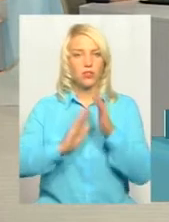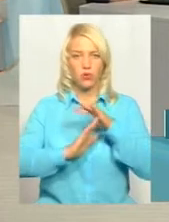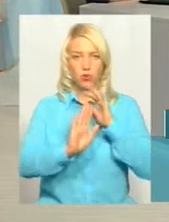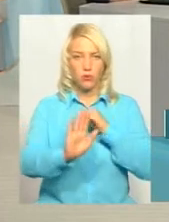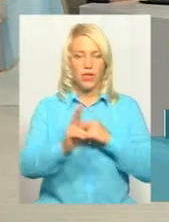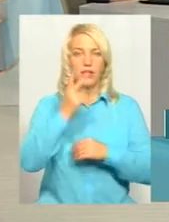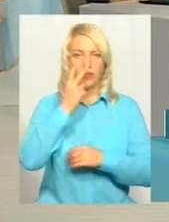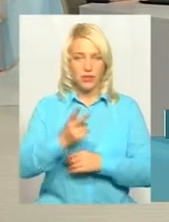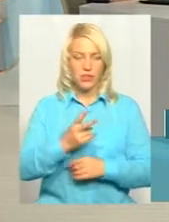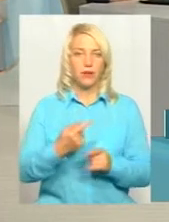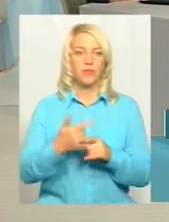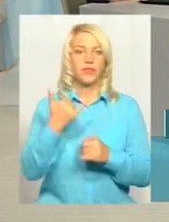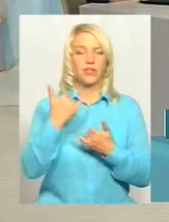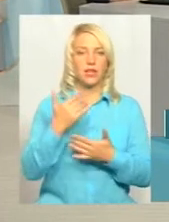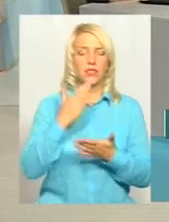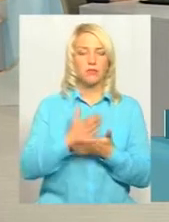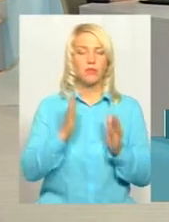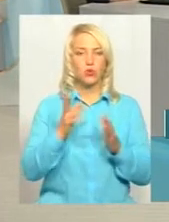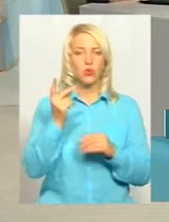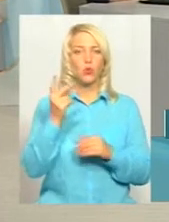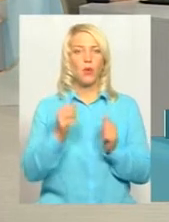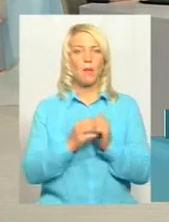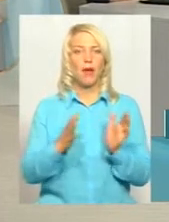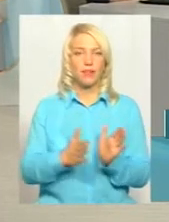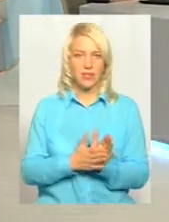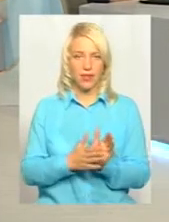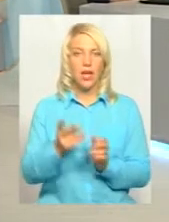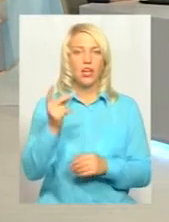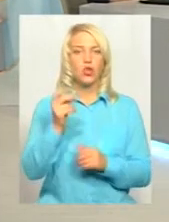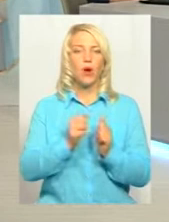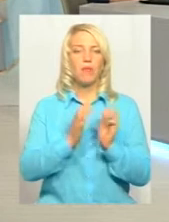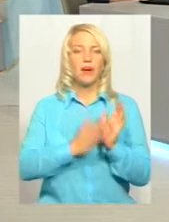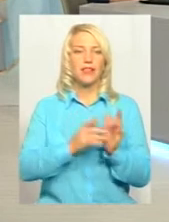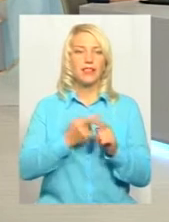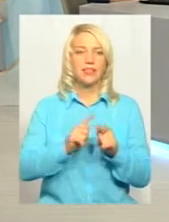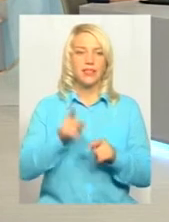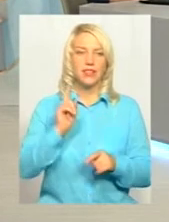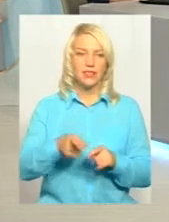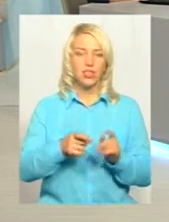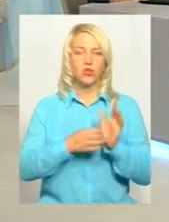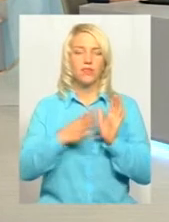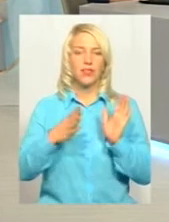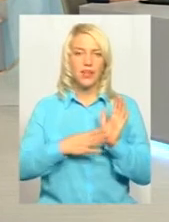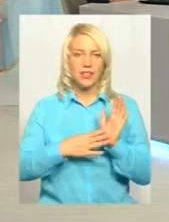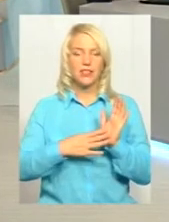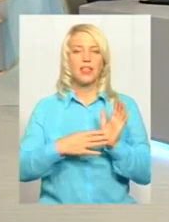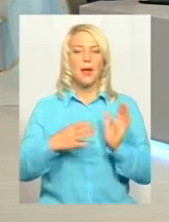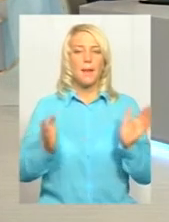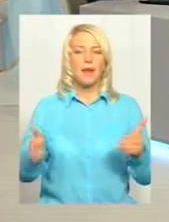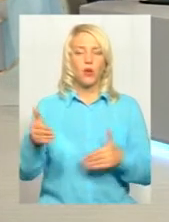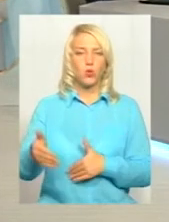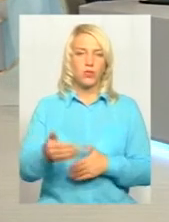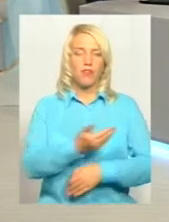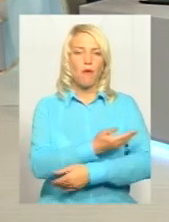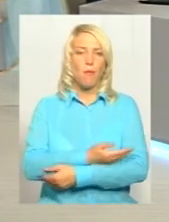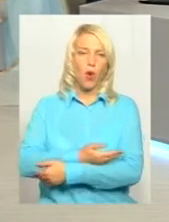дивіться, зараз має надійти друга партія. Друга партія – це 1019 пакунків малюка. Ми надіємося, найближчим